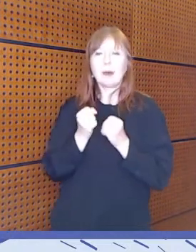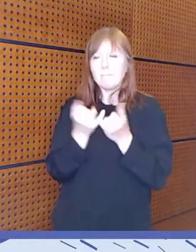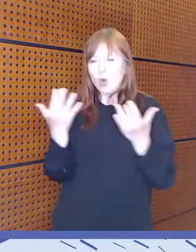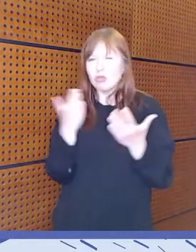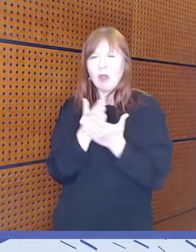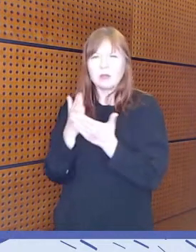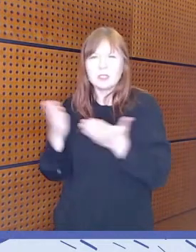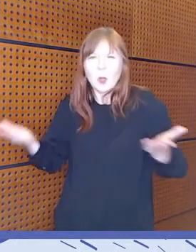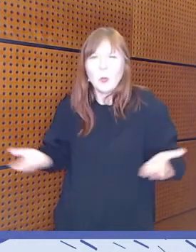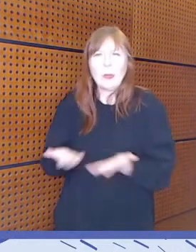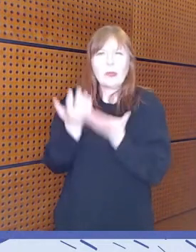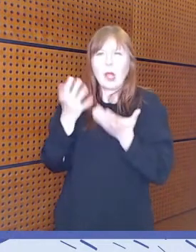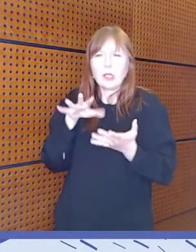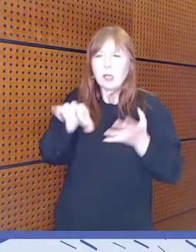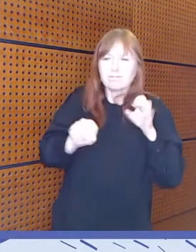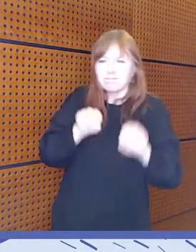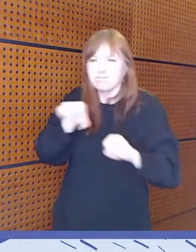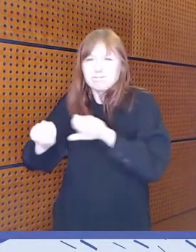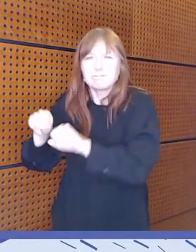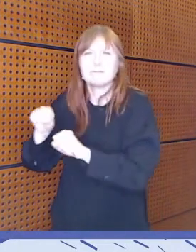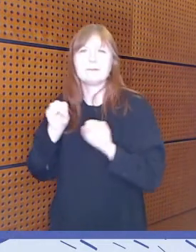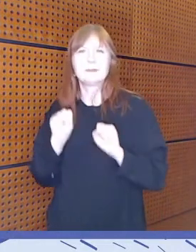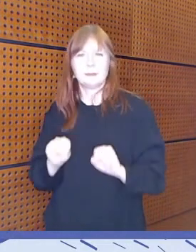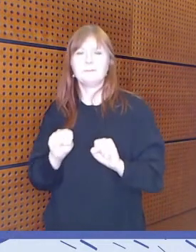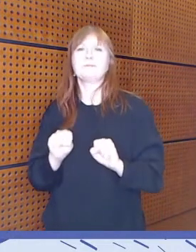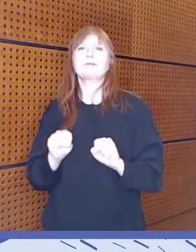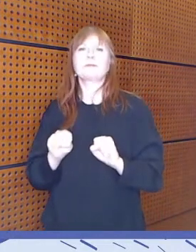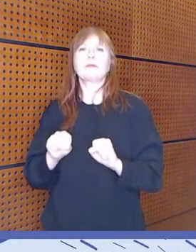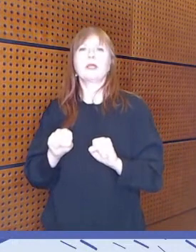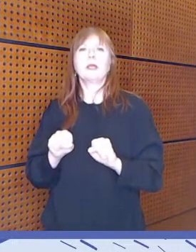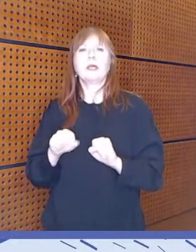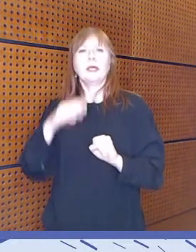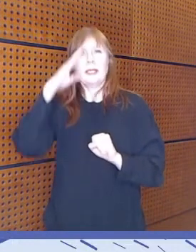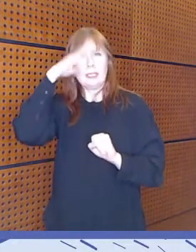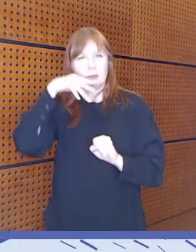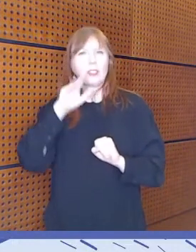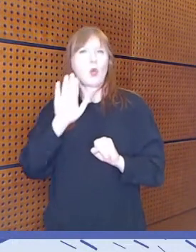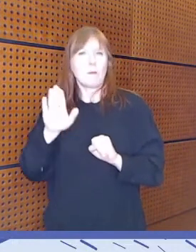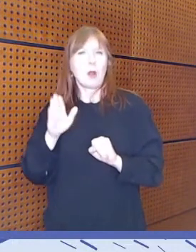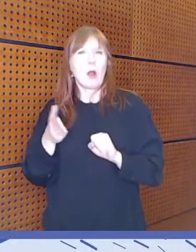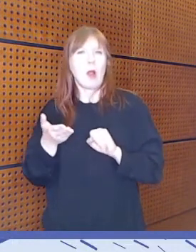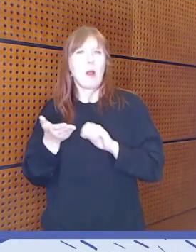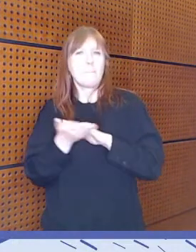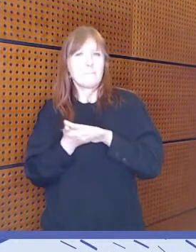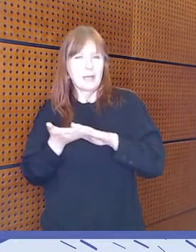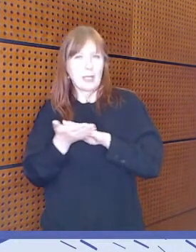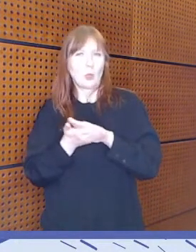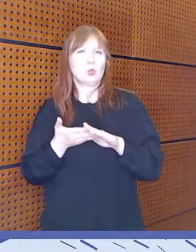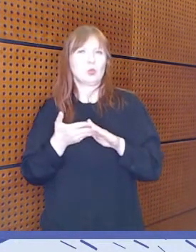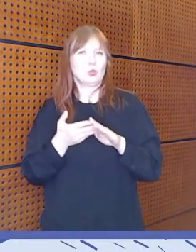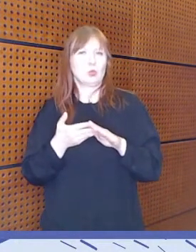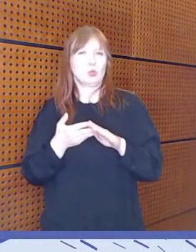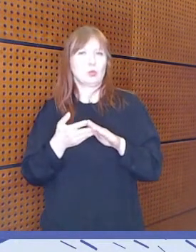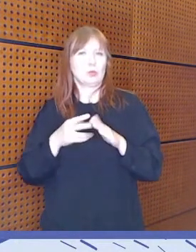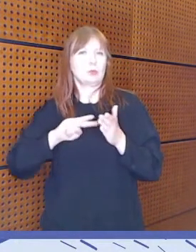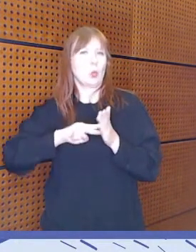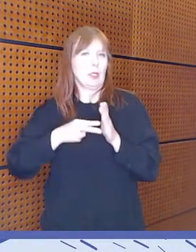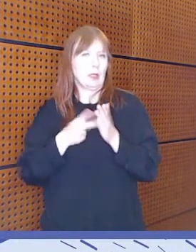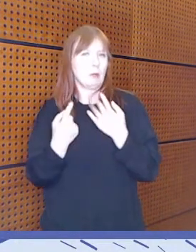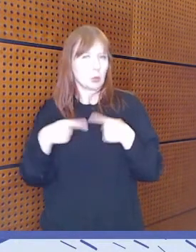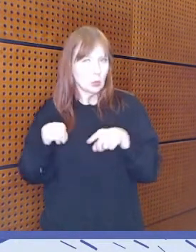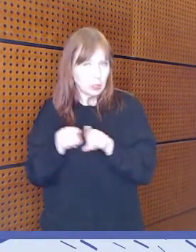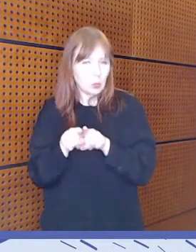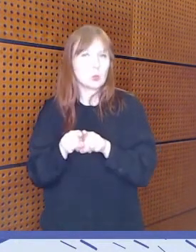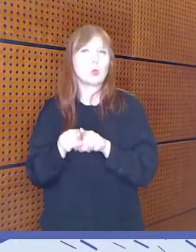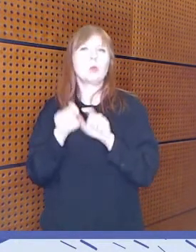Ja sitten, jos tavallaan, jotta ihmisten perus oikeudet toteutuu, niin meidän pitää huomioida se, että niille